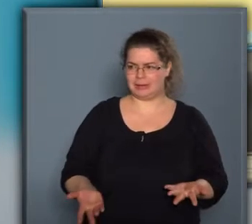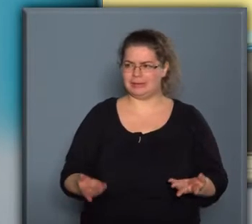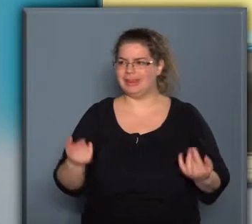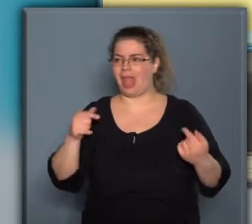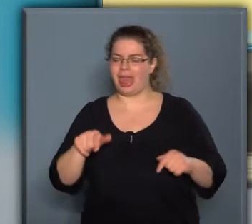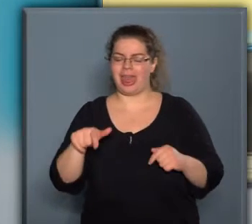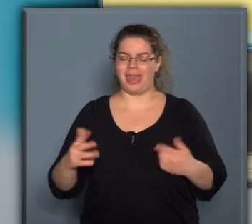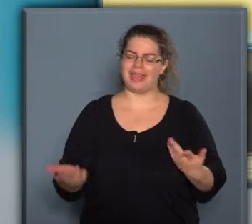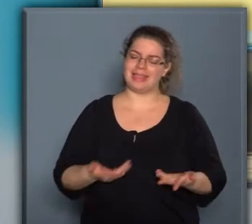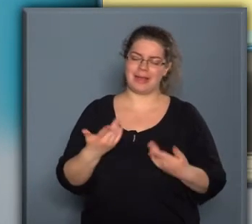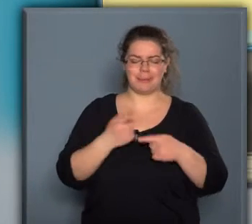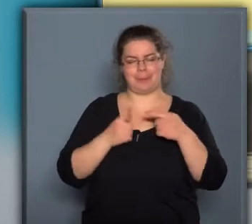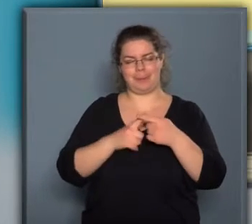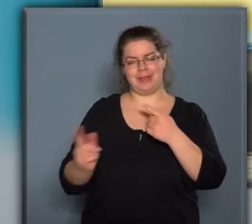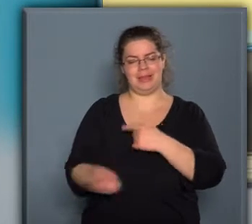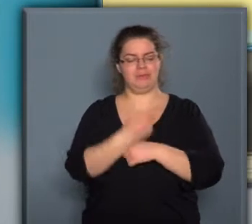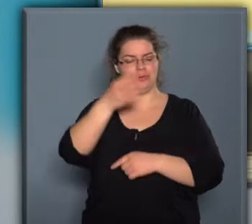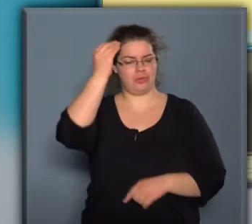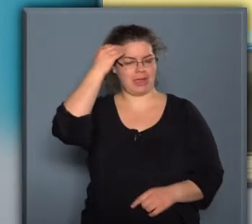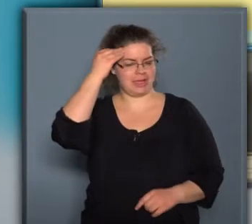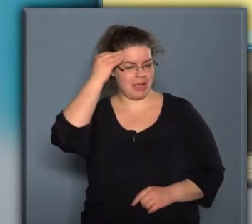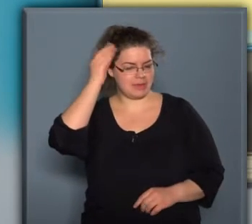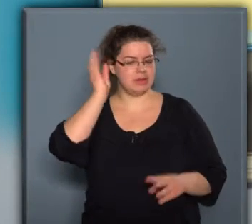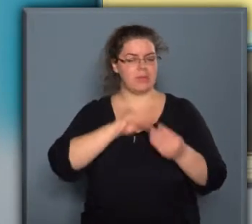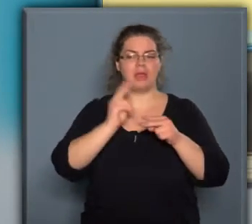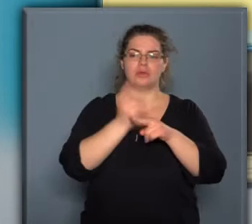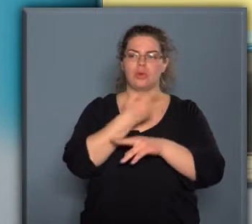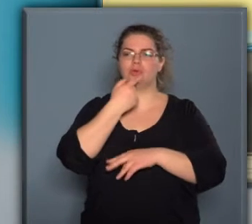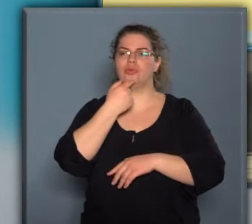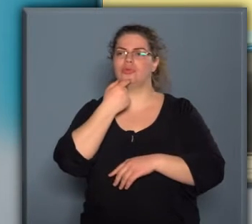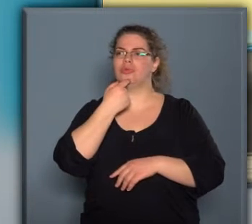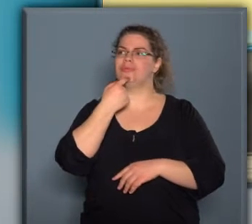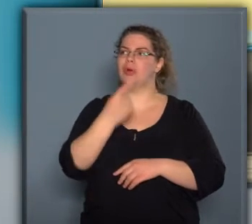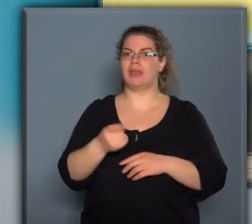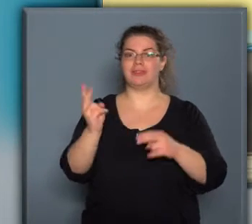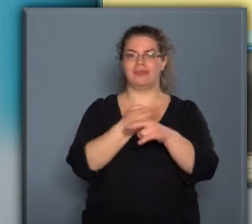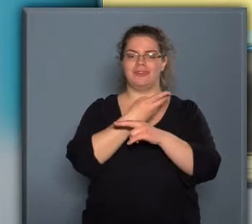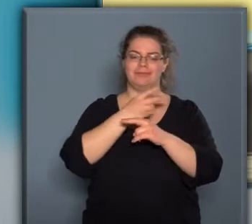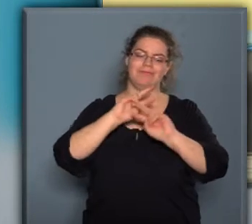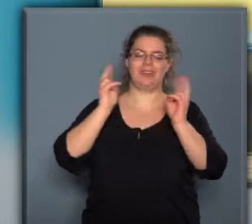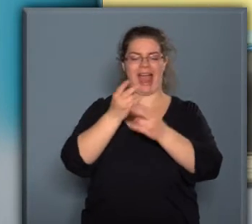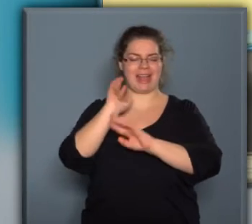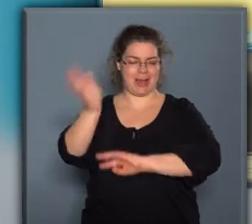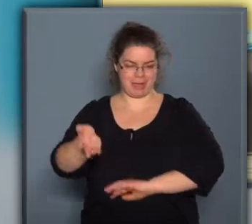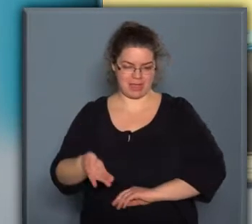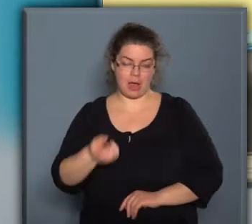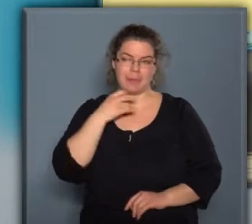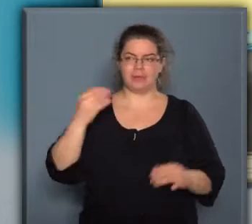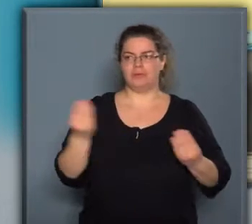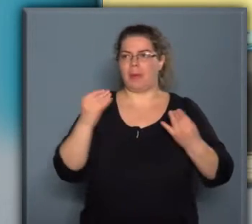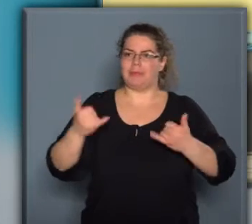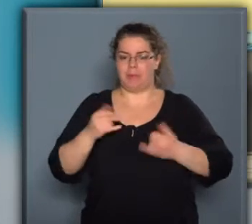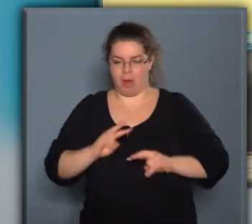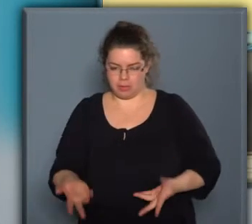esetleg ennek a kicsit furcsa értelmezését, mert akkor szoktunk világgá menni, amikor valami bajunk van. Én pedig úgy